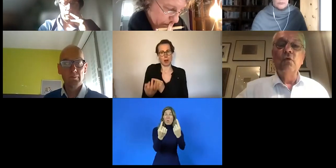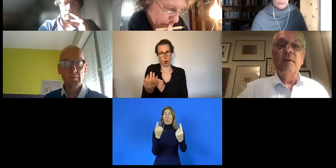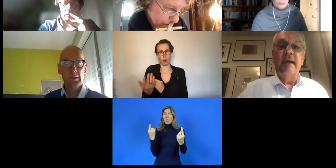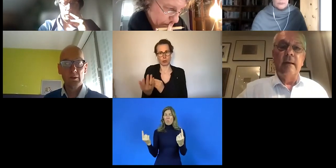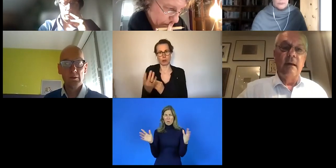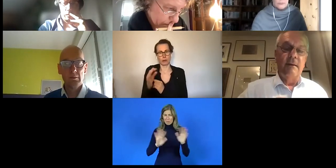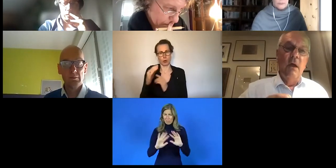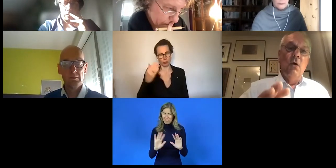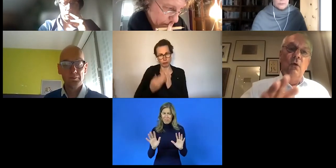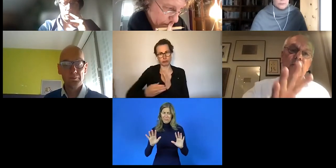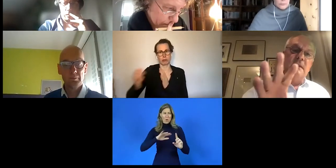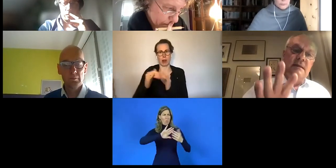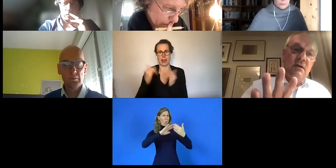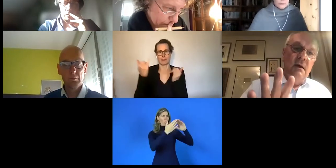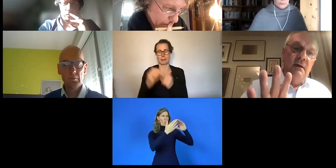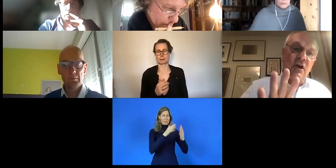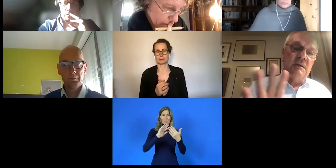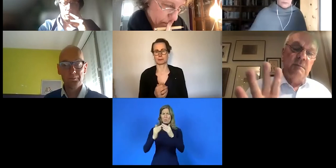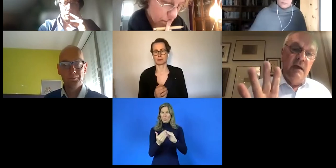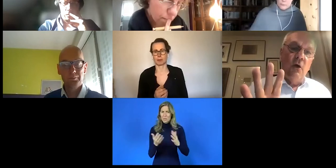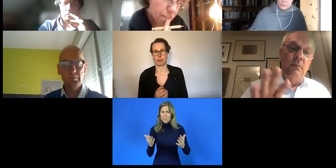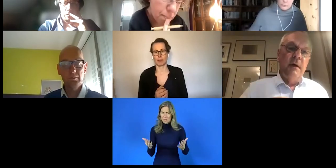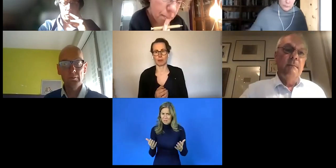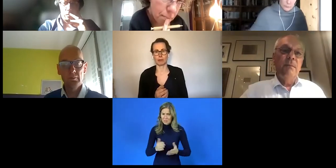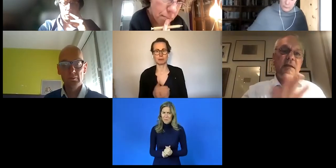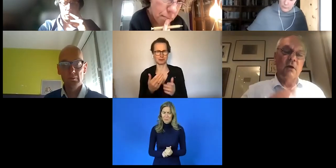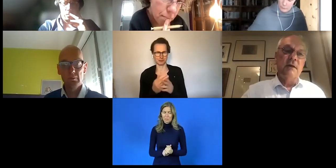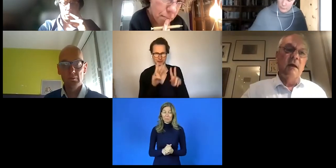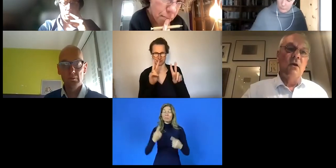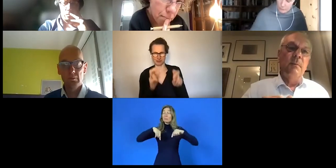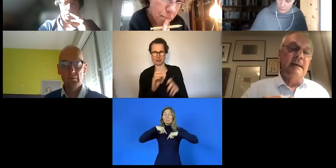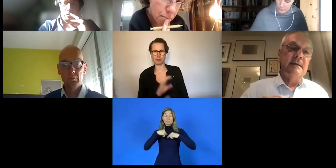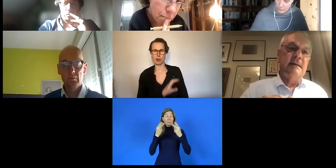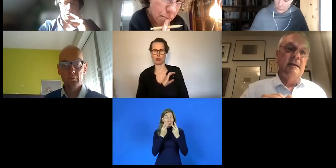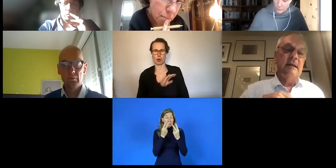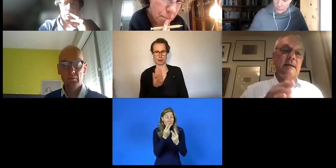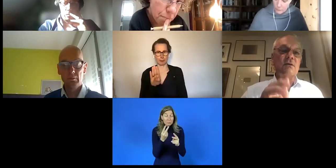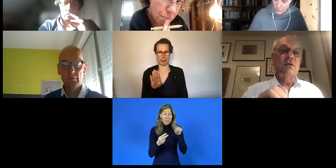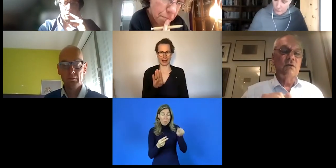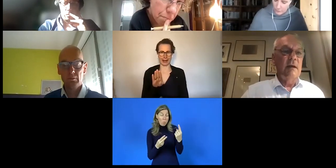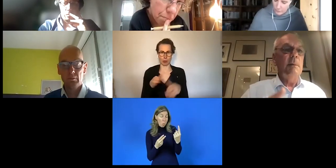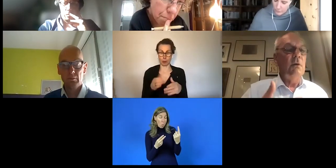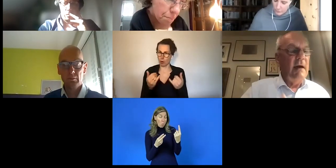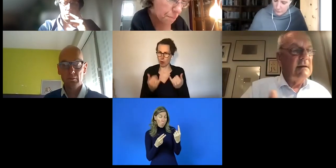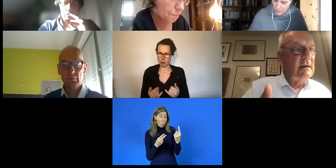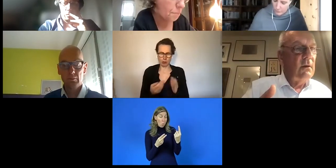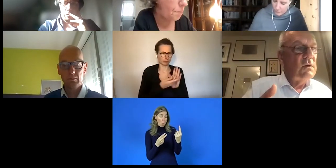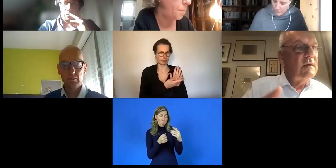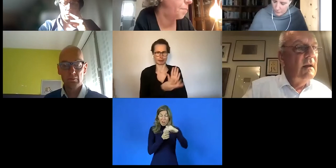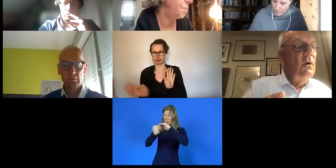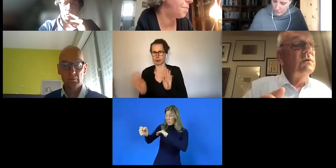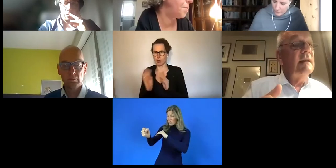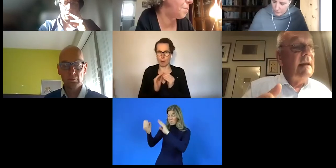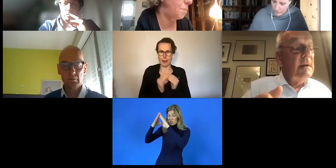Leben gut bewältigen kann. Und diese Chance B-Gruppe ist heute ein komplexes Dienstleistungsunternehmen und eines der